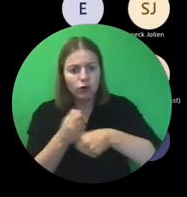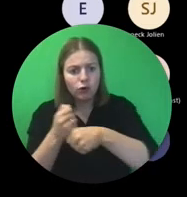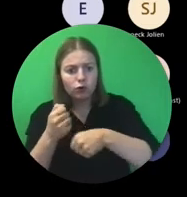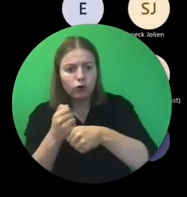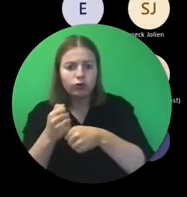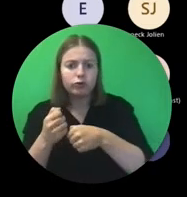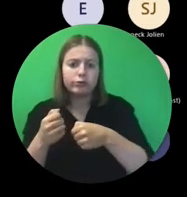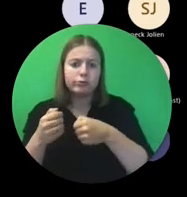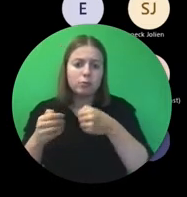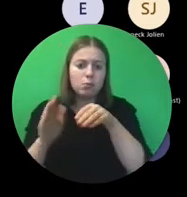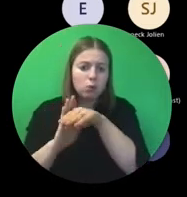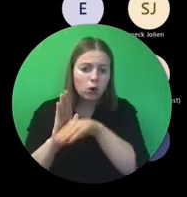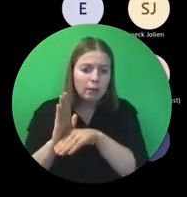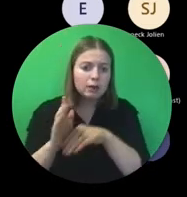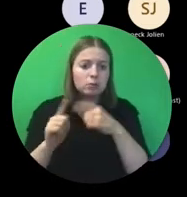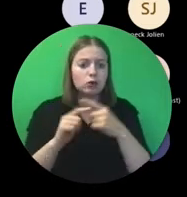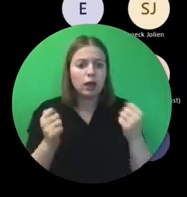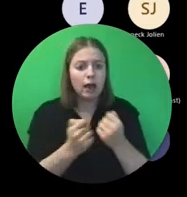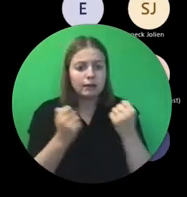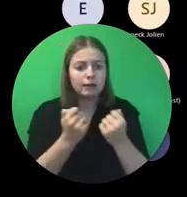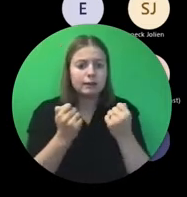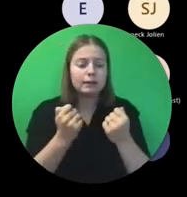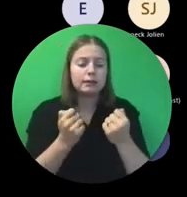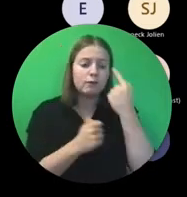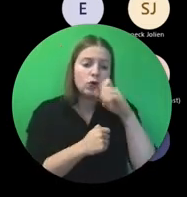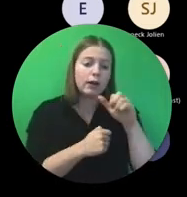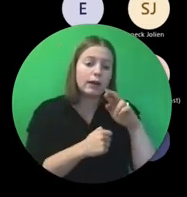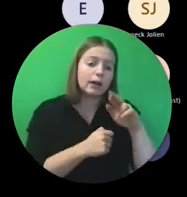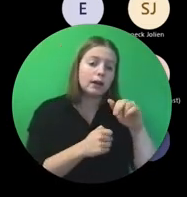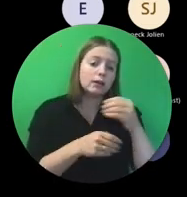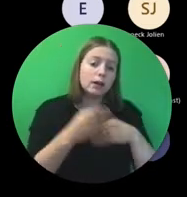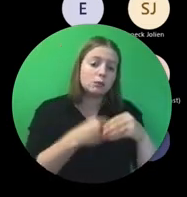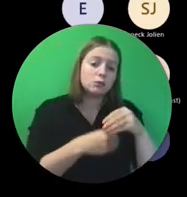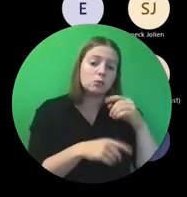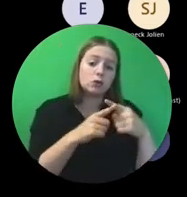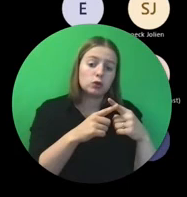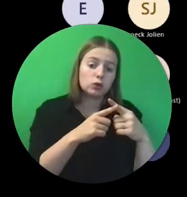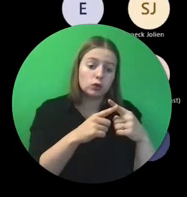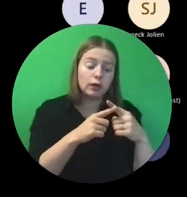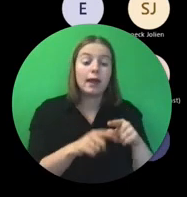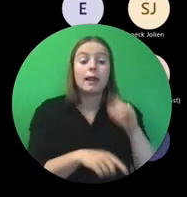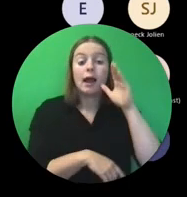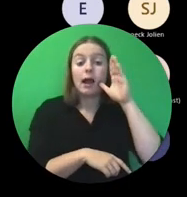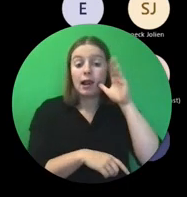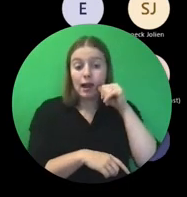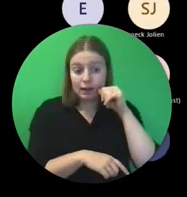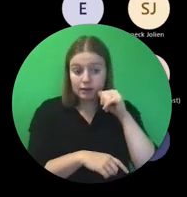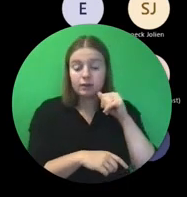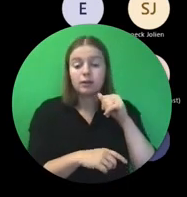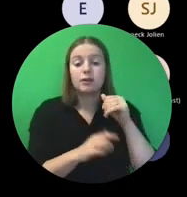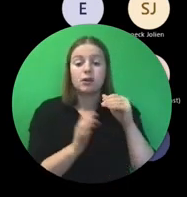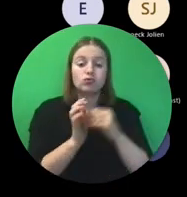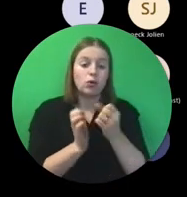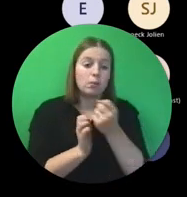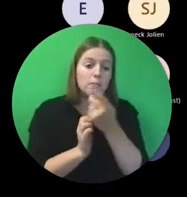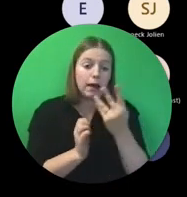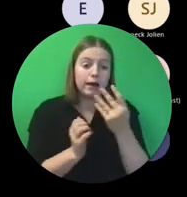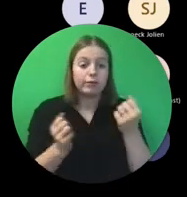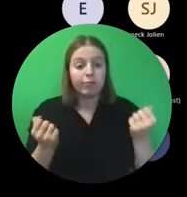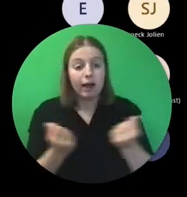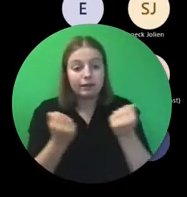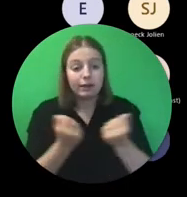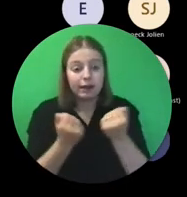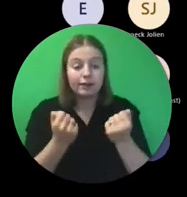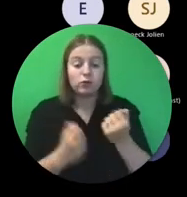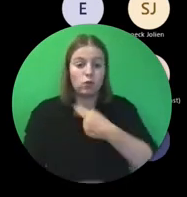Erasmus+. E-twinning, Epali en dergelijke. En dan eindig ik met een aantal activiteiten die